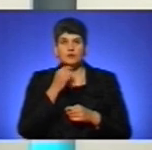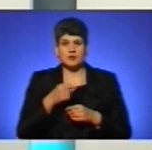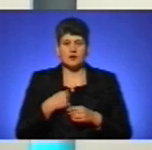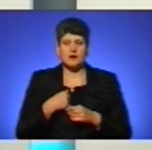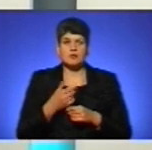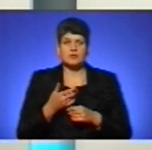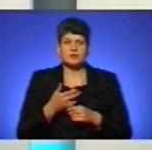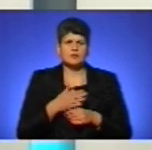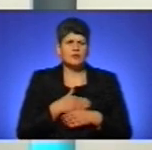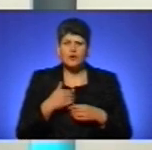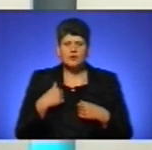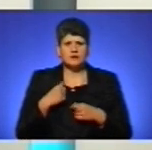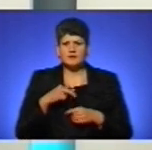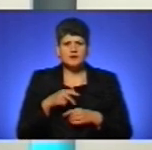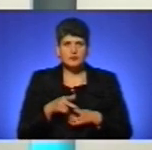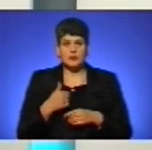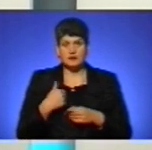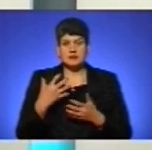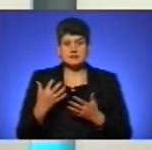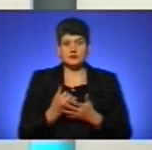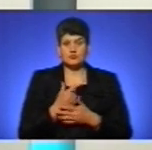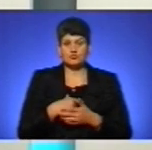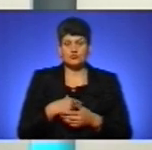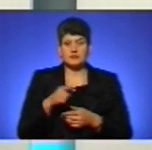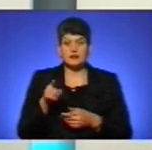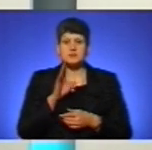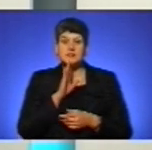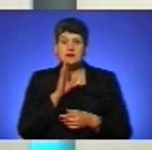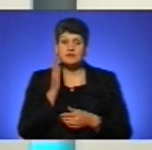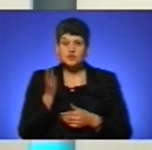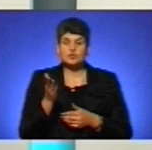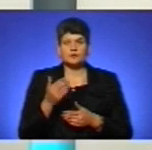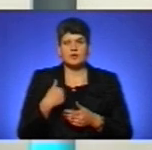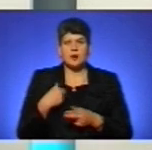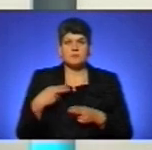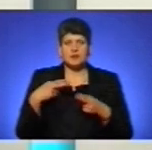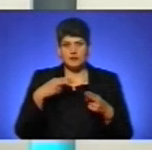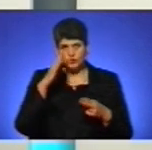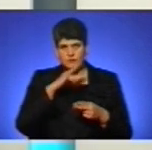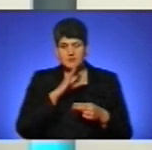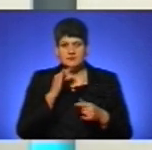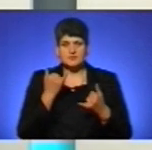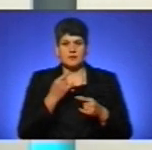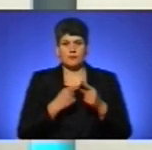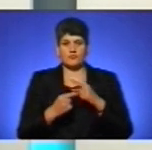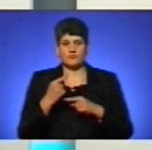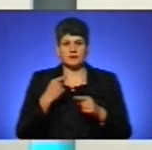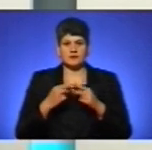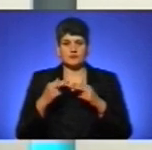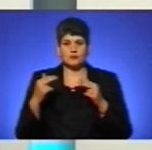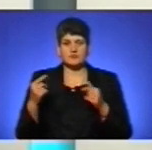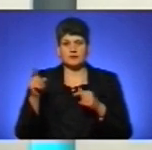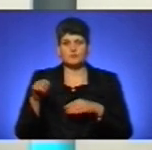отак не хотів йти, але я знайшов собі там дівчину, я от приїхав до батьків, зараз повертаю в Дніпропетровськ, там моя